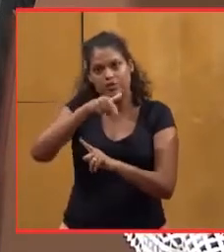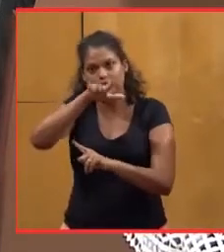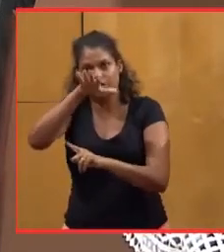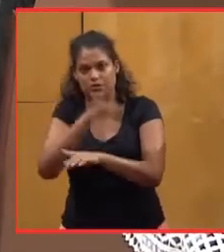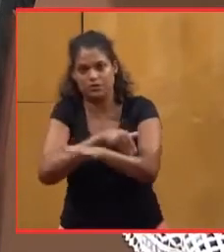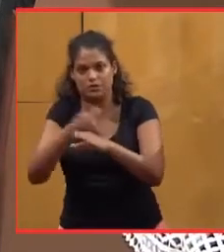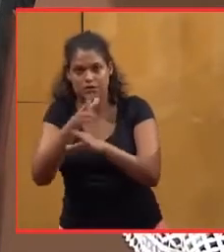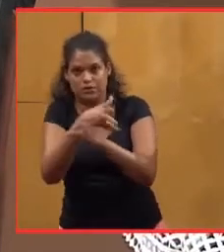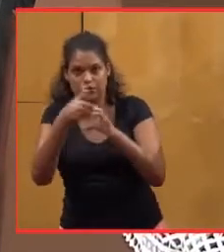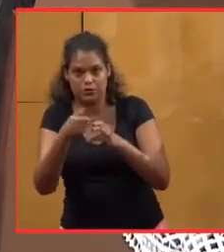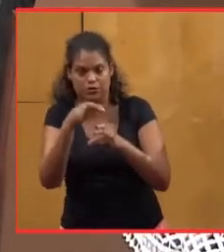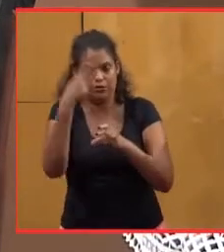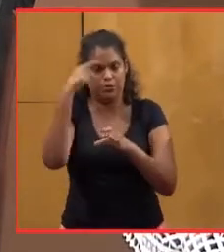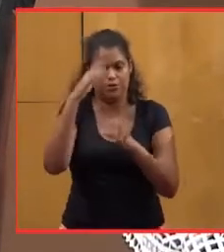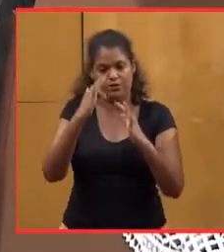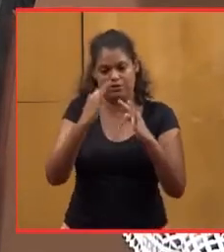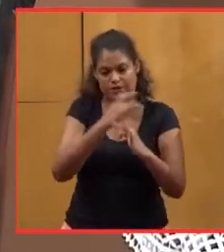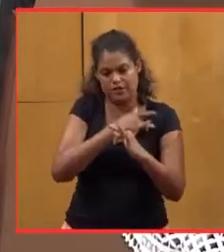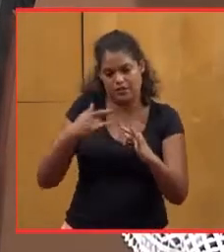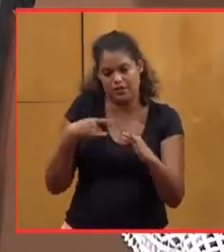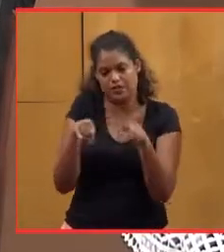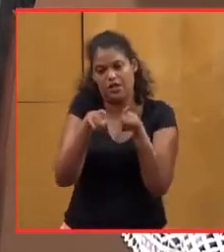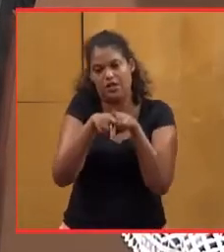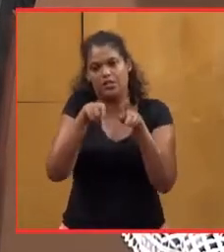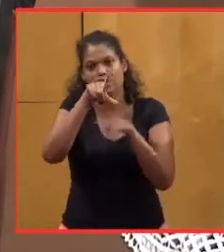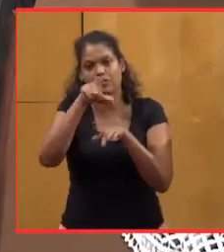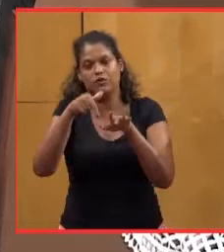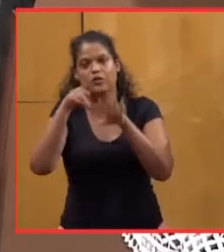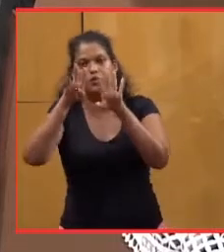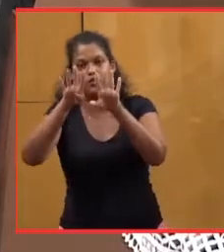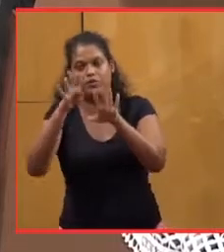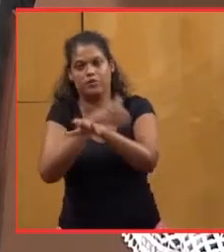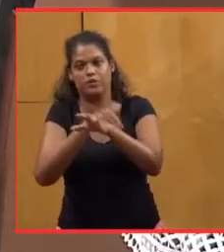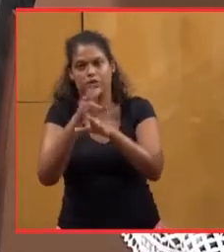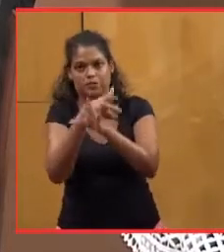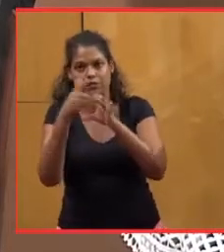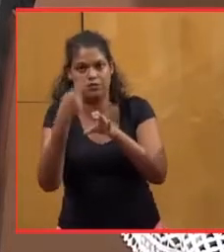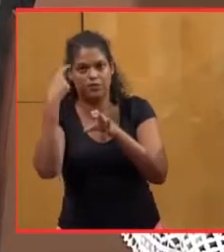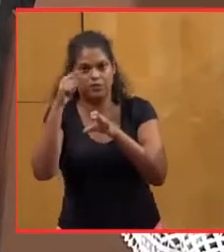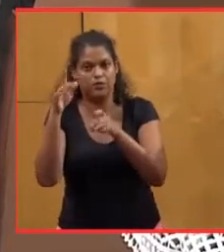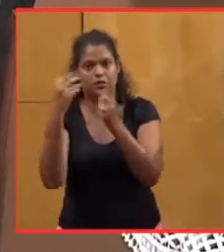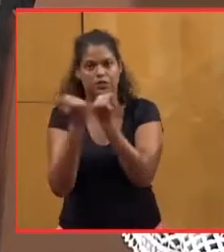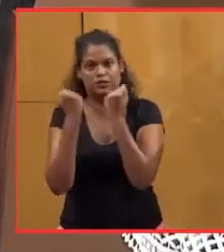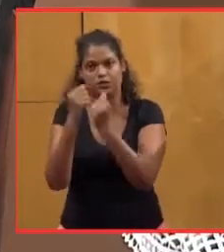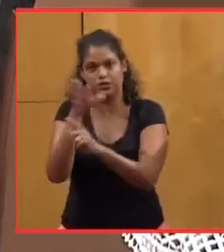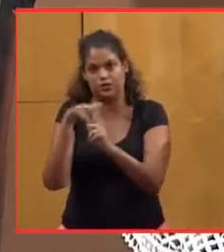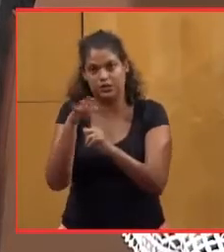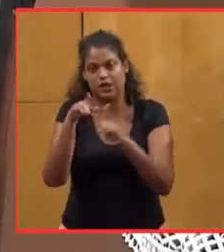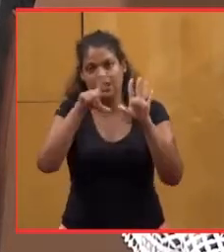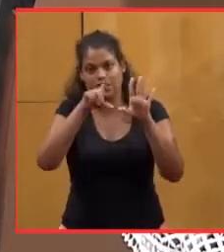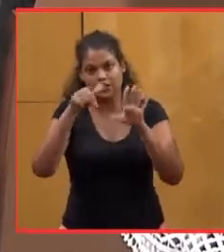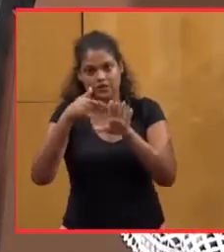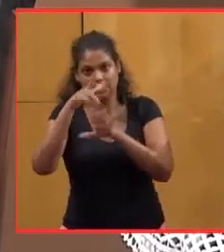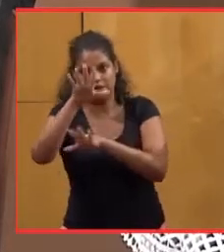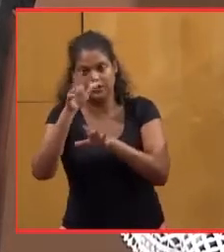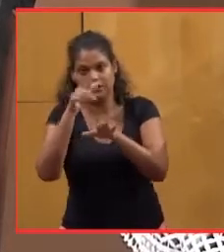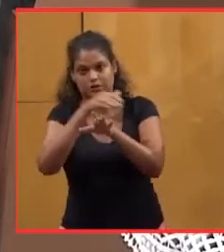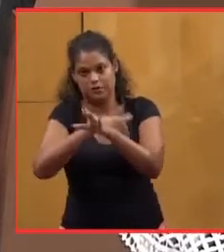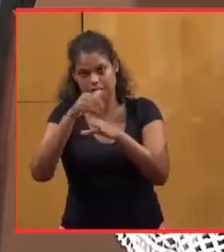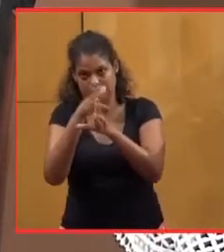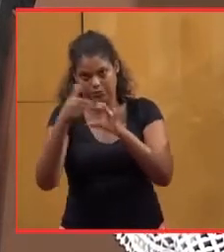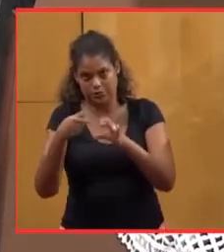millions d'euros pour la santé et 2,9 millions d'euros sur l'action sociale, soit plus de 5,7 millions d'euros non utilisés.